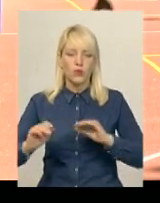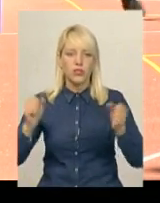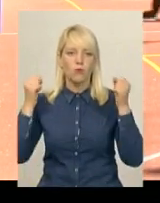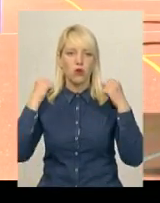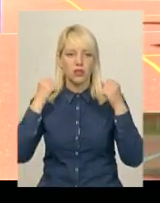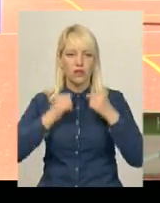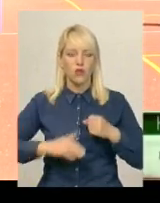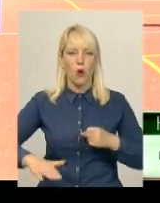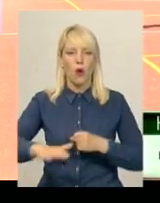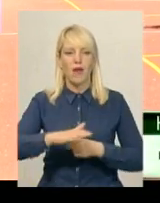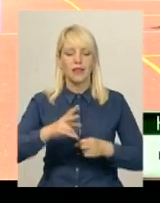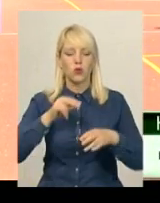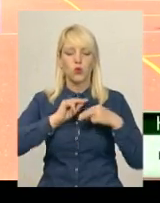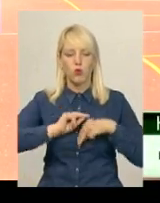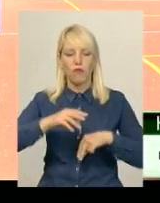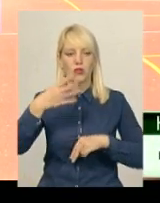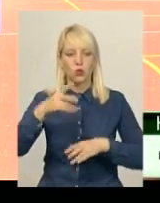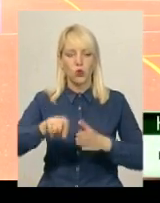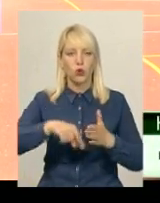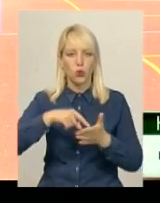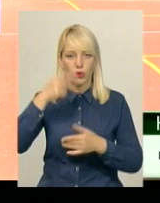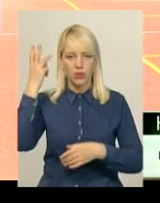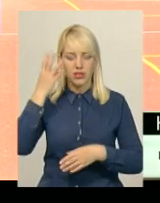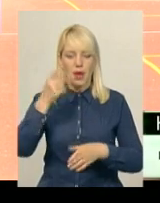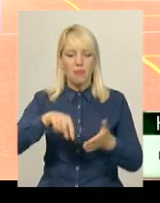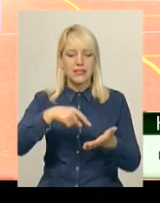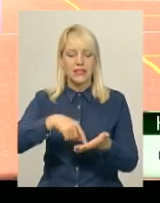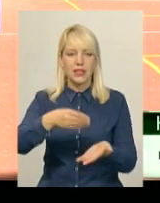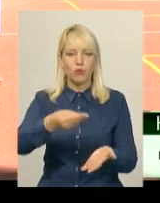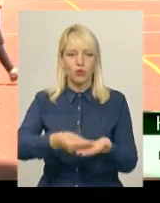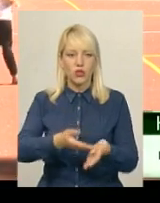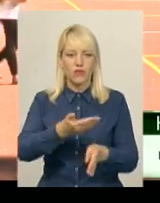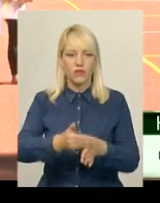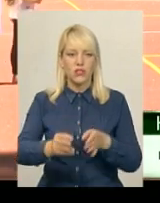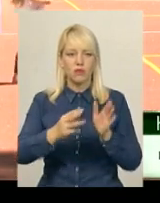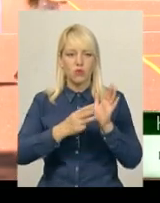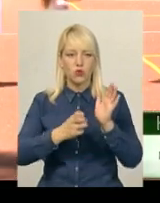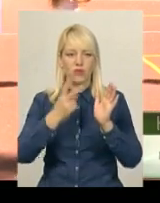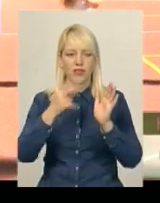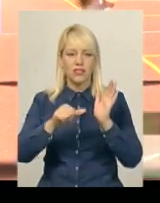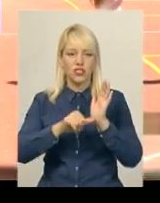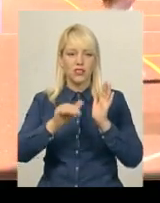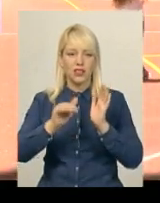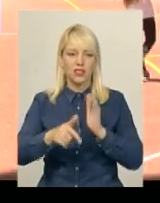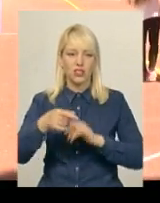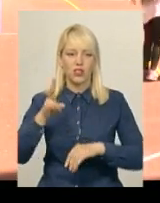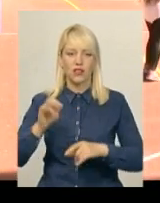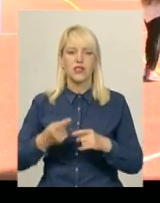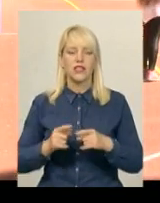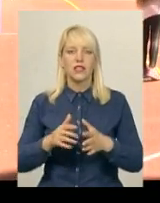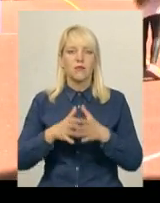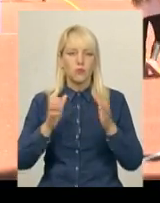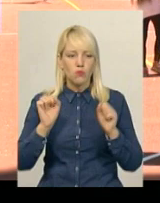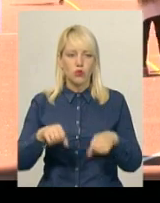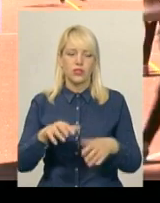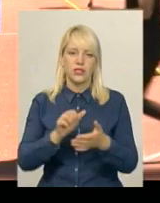майданчика на вулиці Трудовій, 40 у Хмельницькому з міського бюджету виділили 826 тисяч гривень. Це мультифункціональний майданчик. Тут